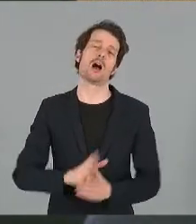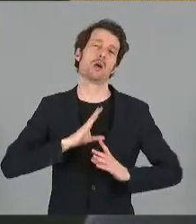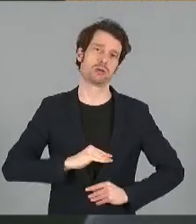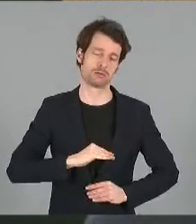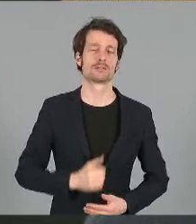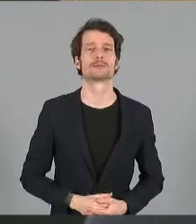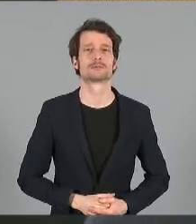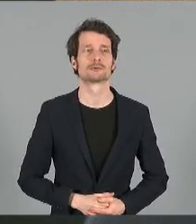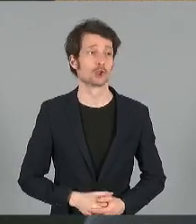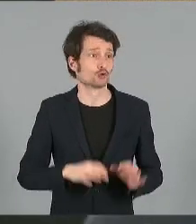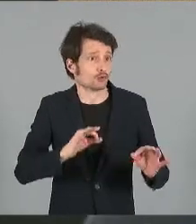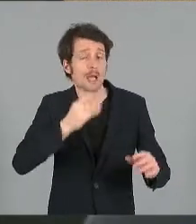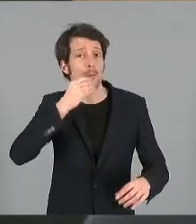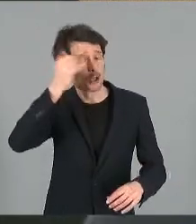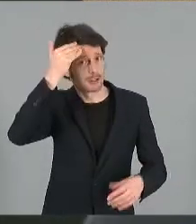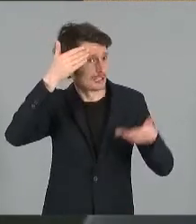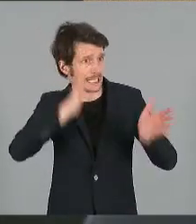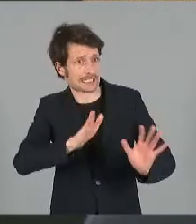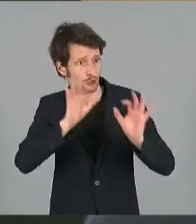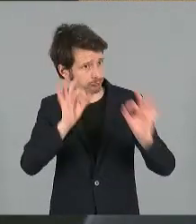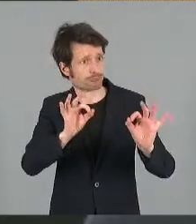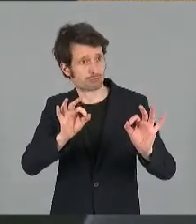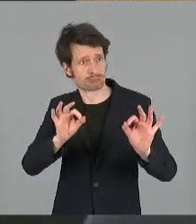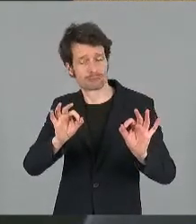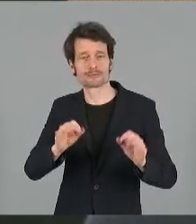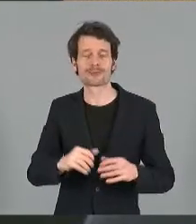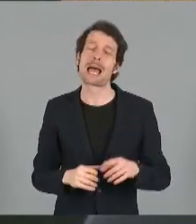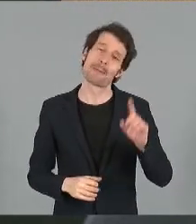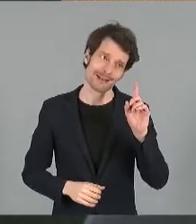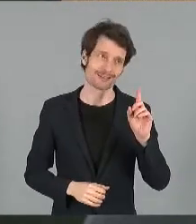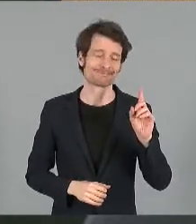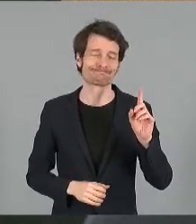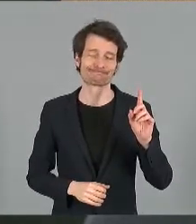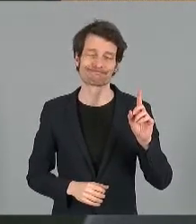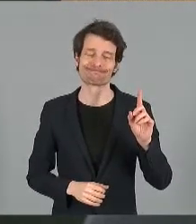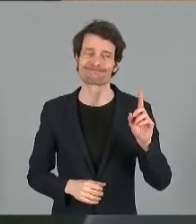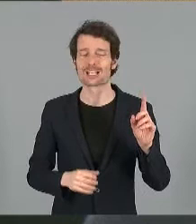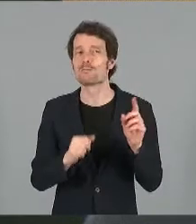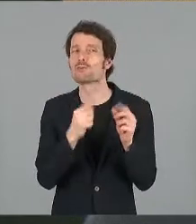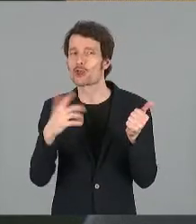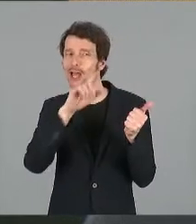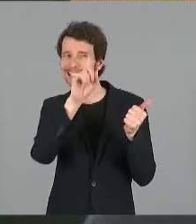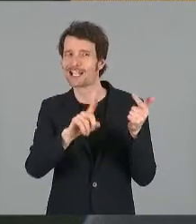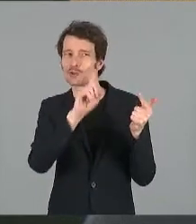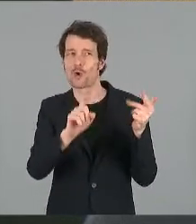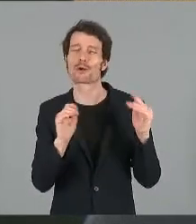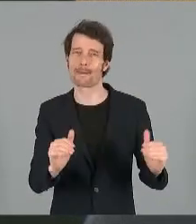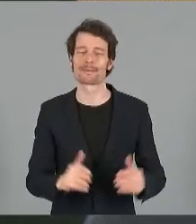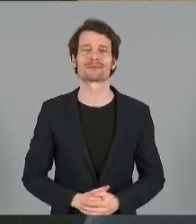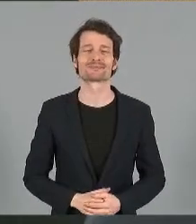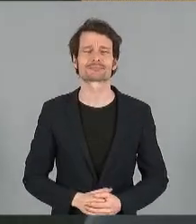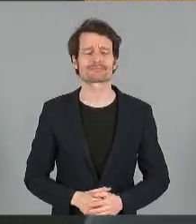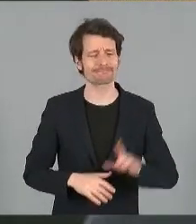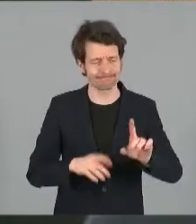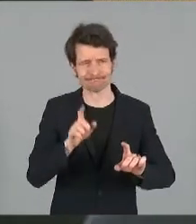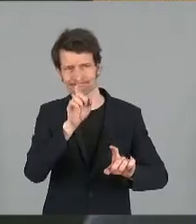avez effectivement pris la bonne décision en vous saisissant de cette question. Toutefois, nous aurons plusieurs questions. Permettez-moi de revenir